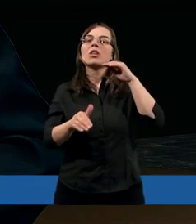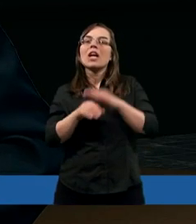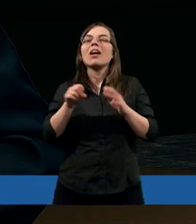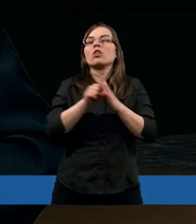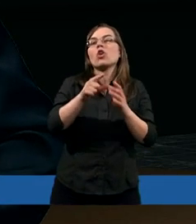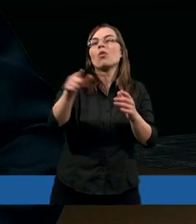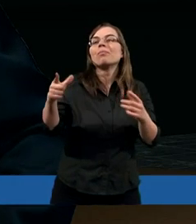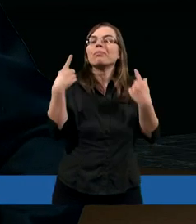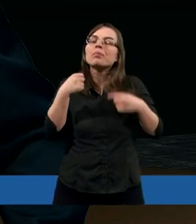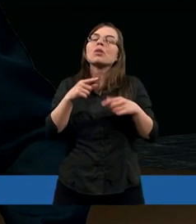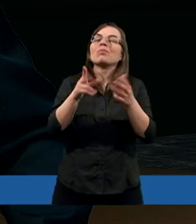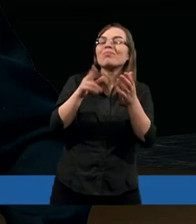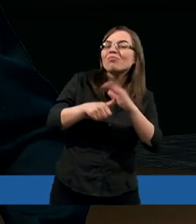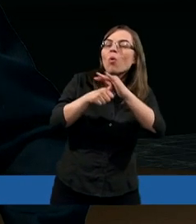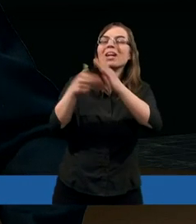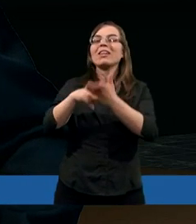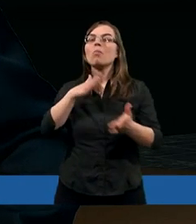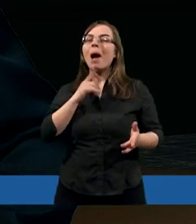stada, które nam jest powierzone,